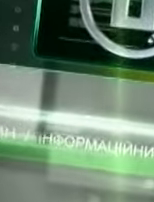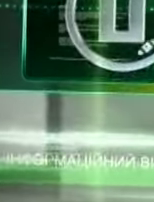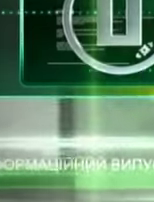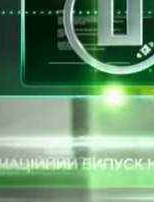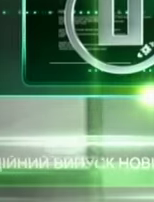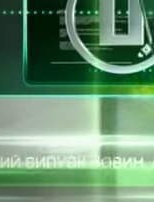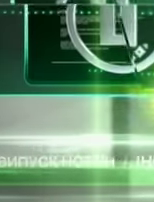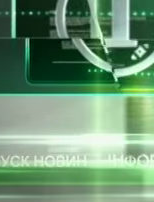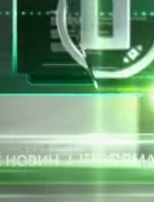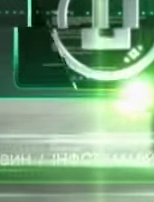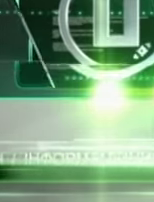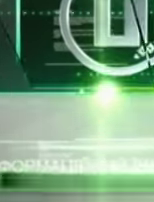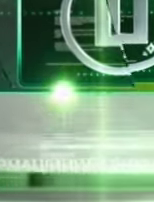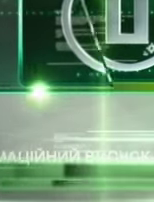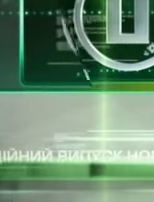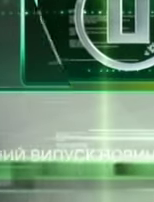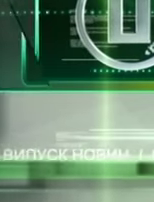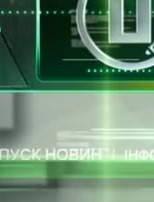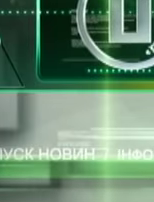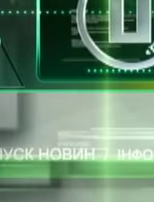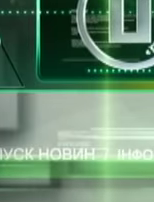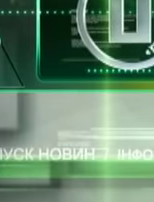Редактор субтитрувальниця субтитров